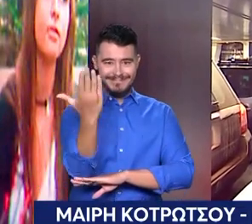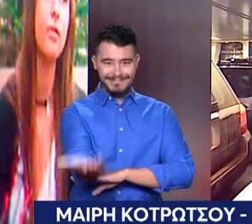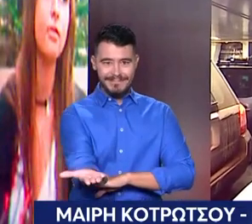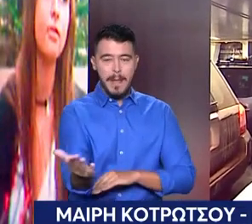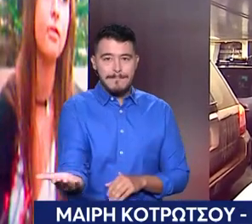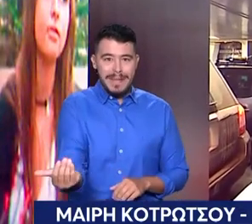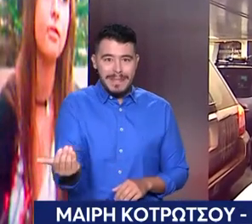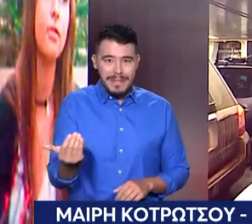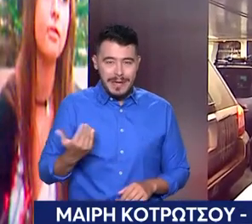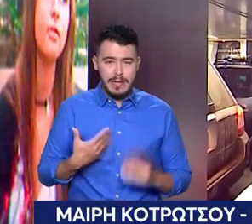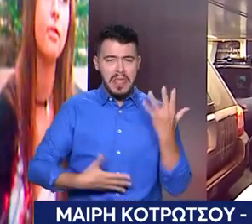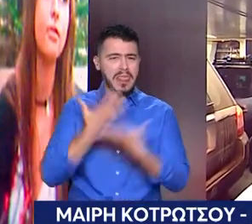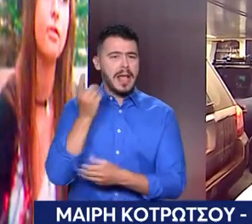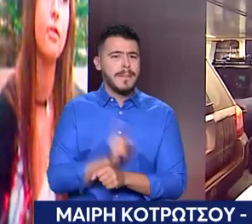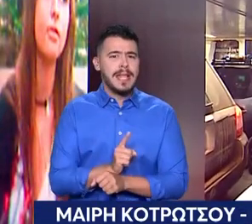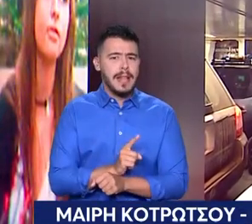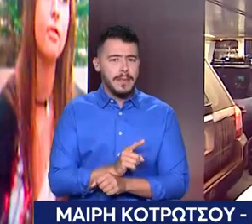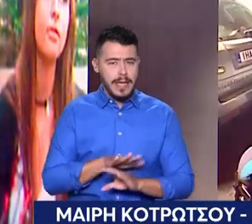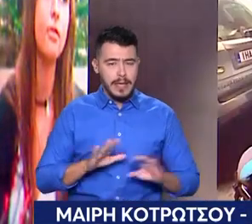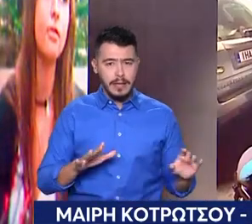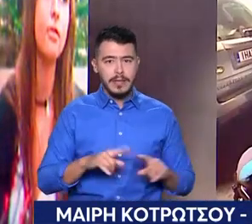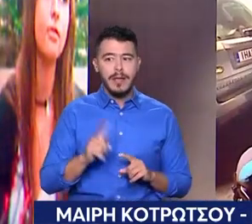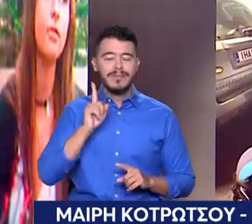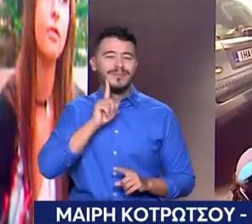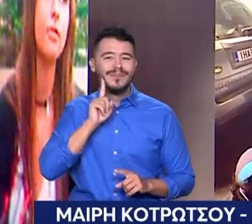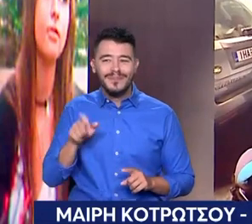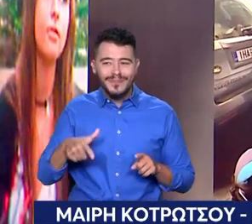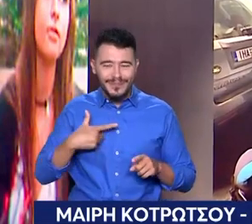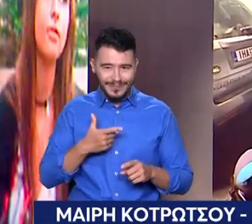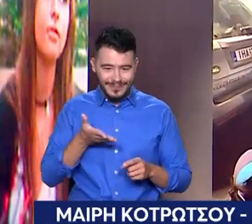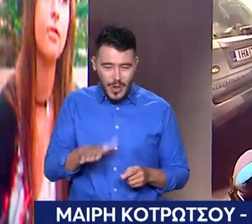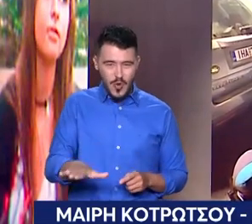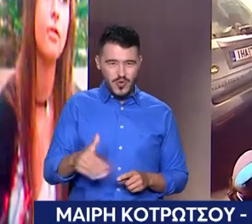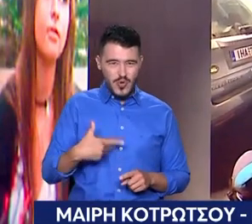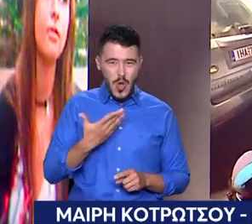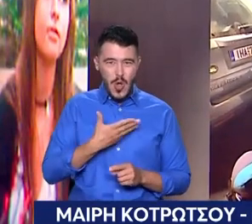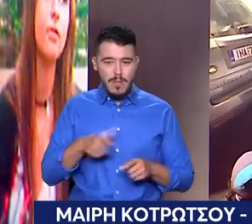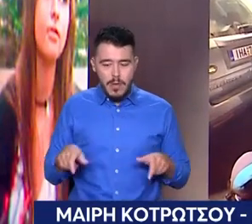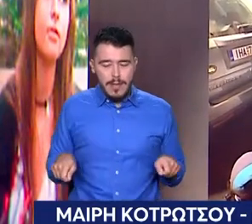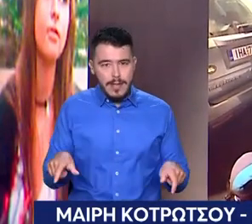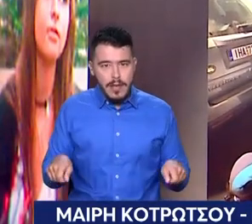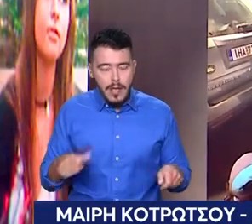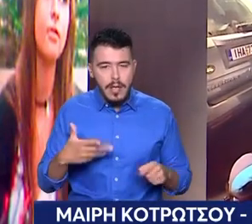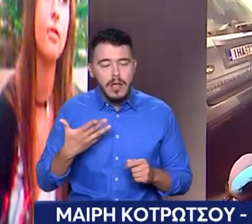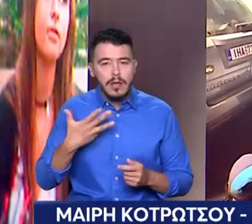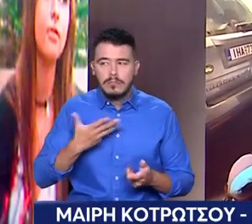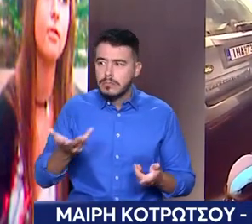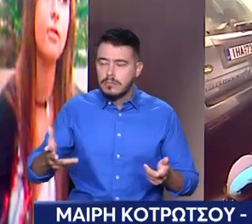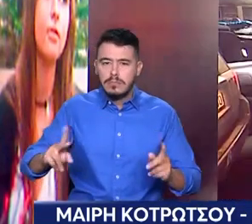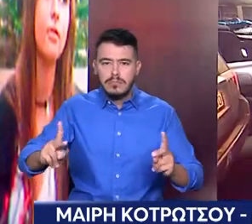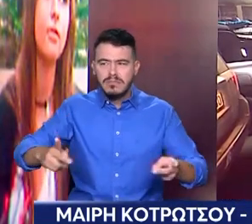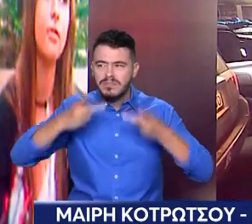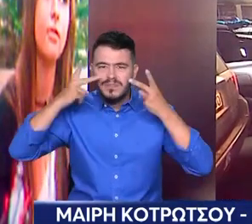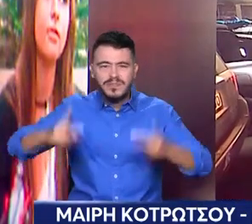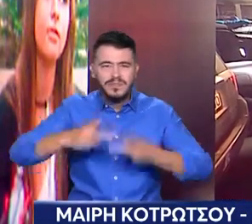15 λεπτά μέσα στο καυσταέριο, όντα σε άσυμη κατάσταση εκ των προτέρων, γιατί στο σαλόνι